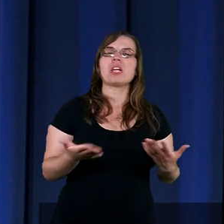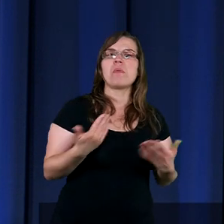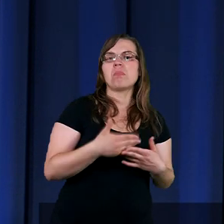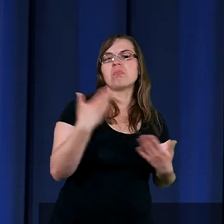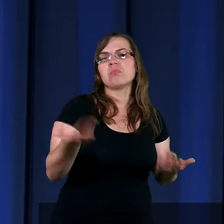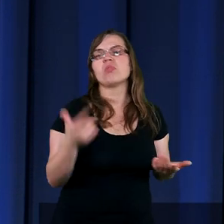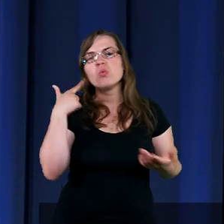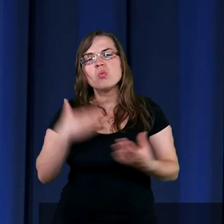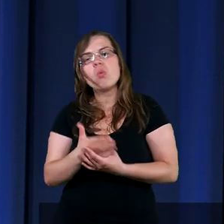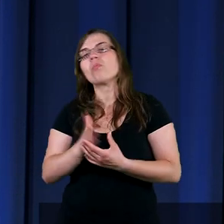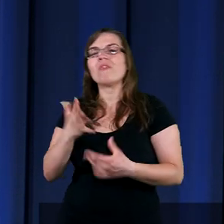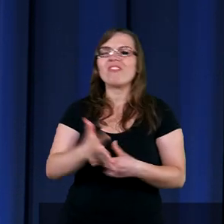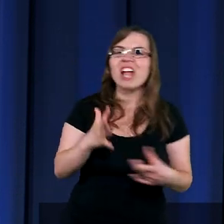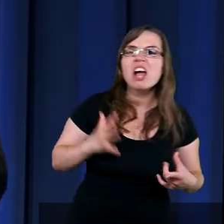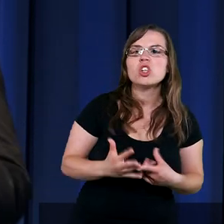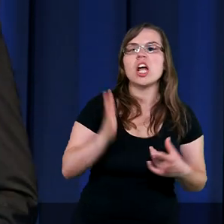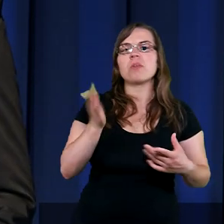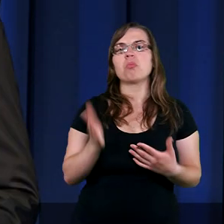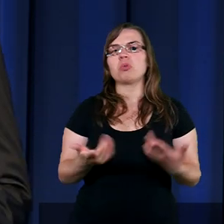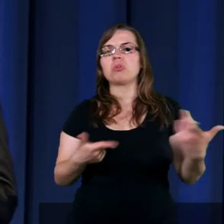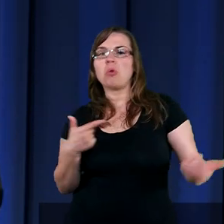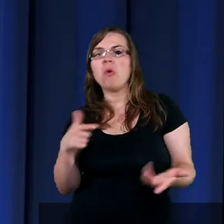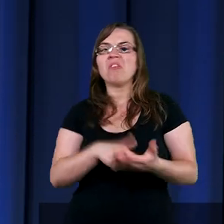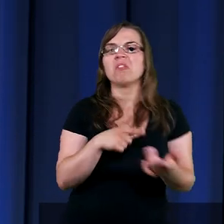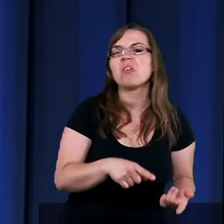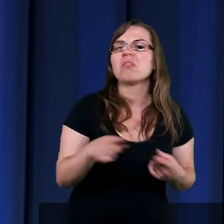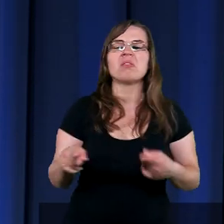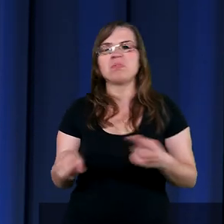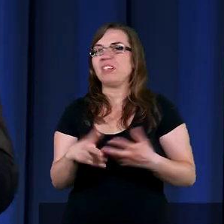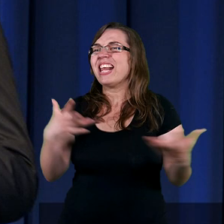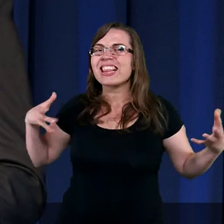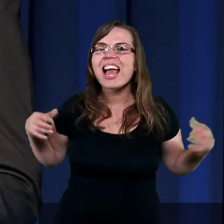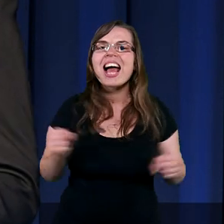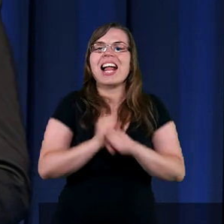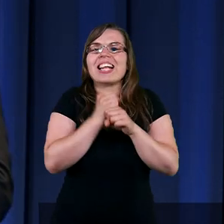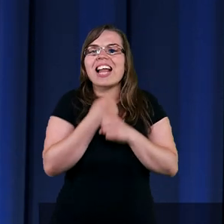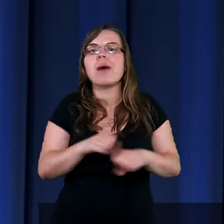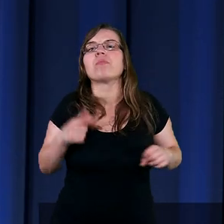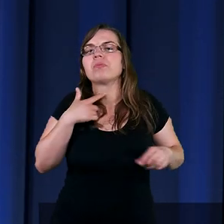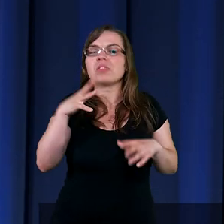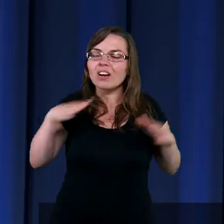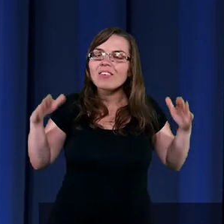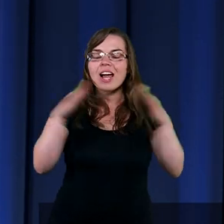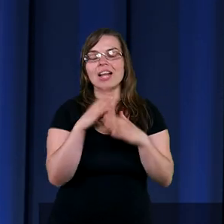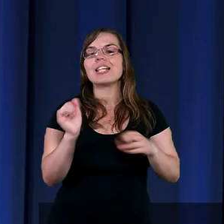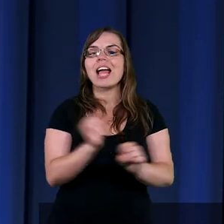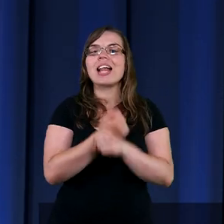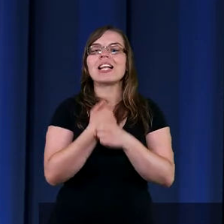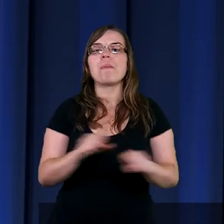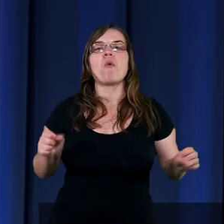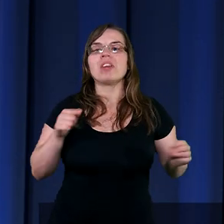służba, później więzienie, a później już dwór królewski. Niesamowite dwór faraona, niesamowita,